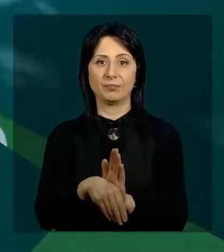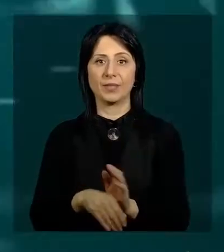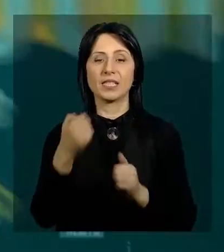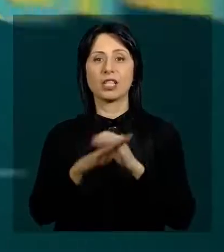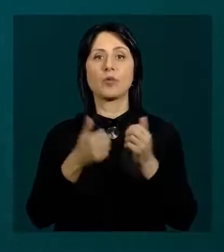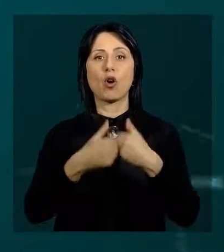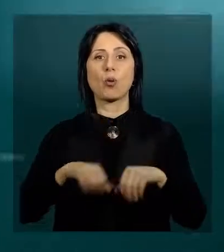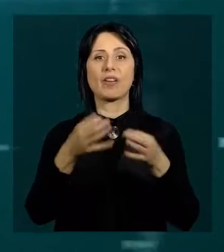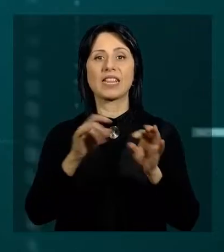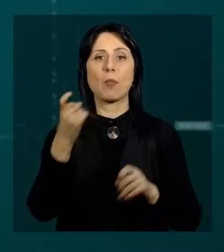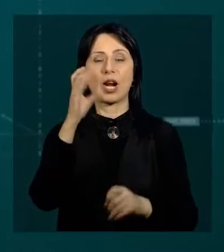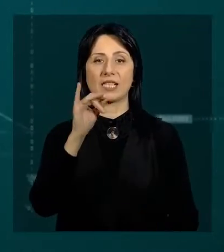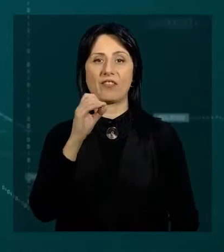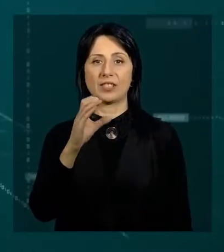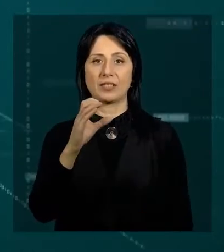kutusuna salın. EBSK Demokrasiya xidməti